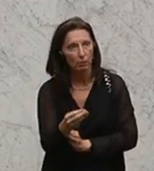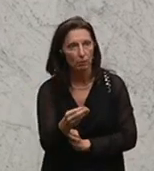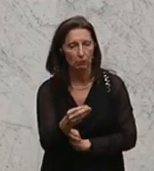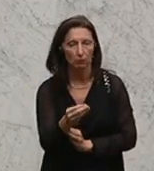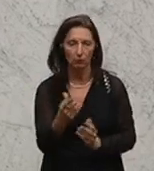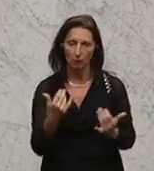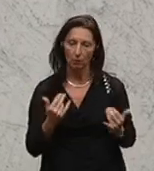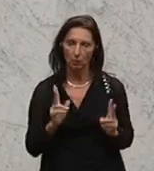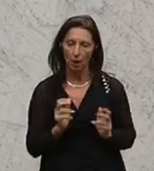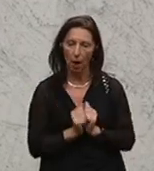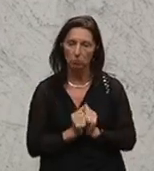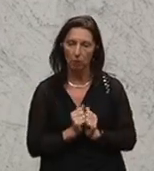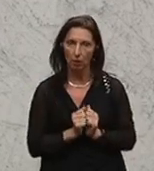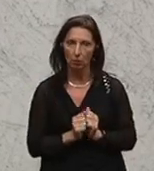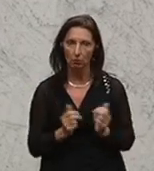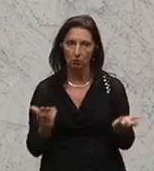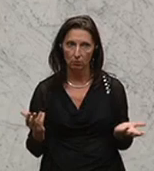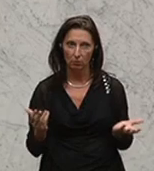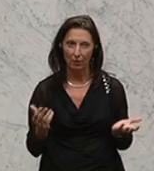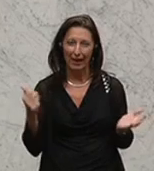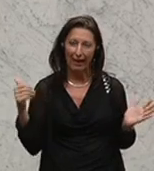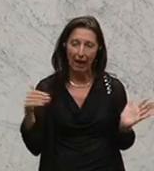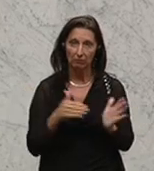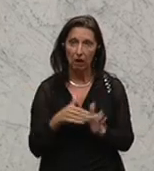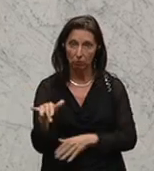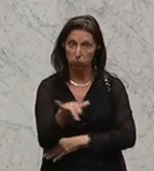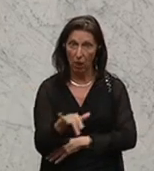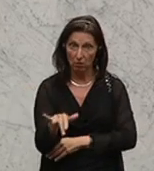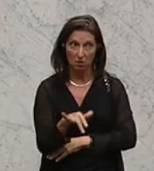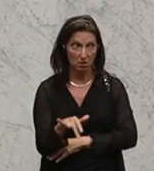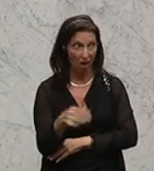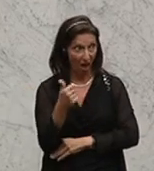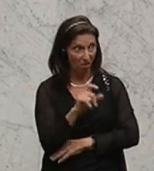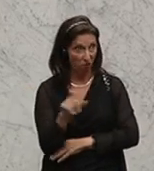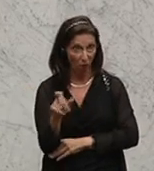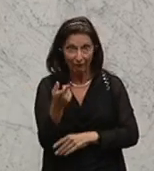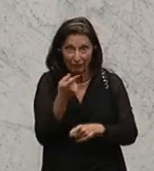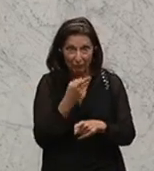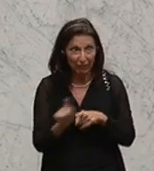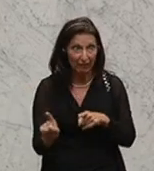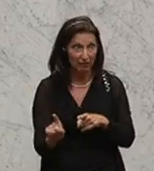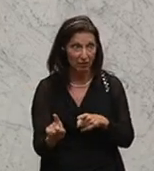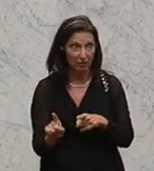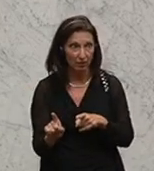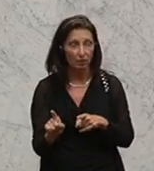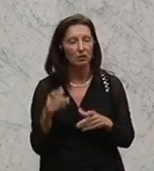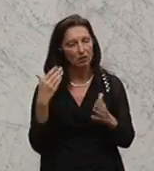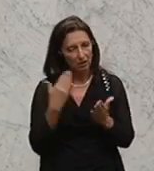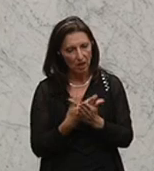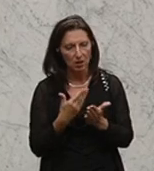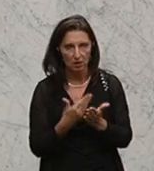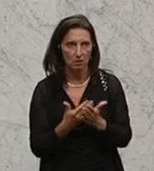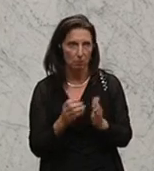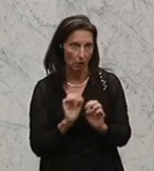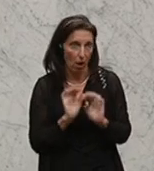zusammenzählen kann, weiß, dass hier 1000 Plätze pro Woche fehlen. Daher kommt es auch nicht von